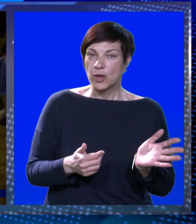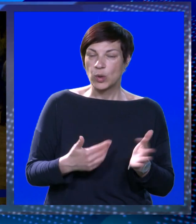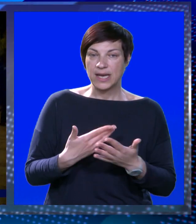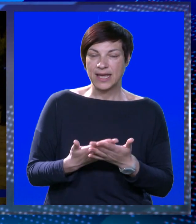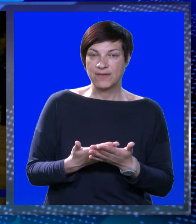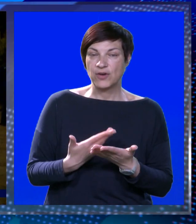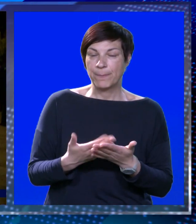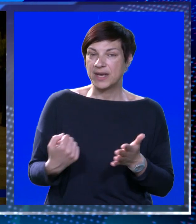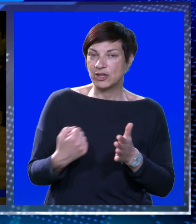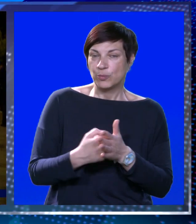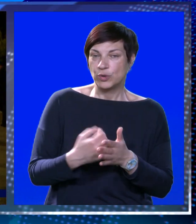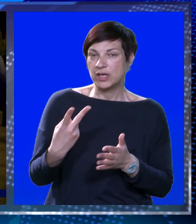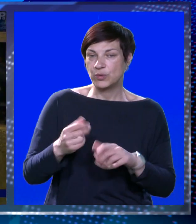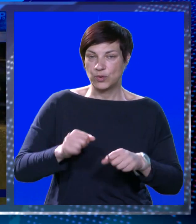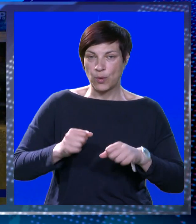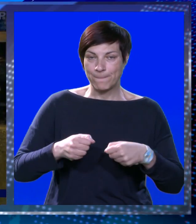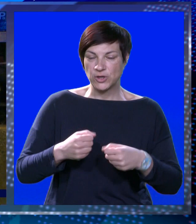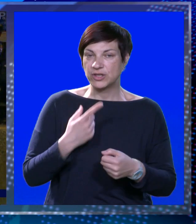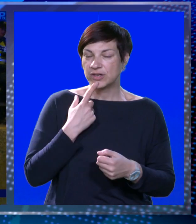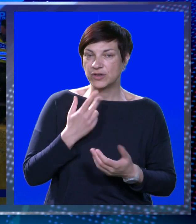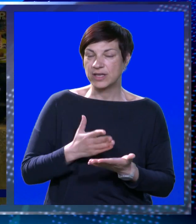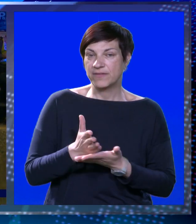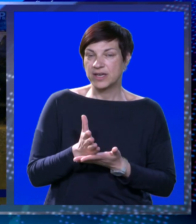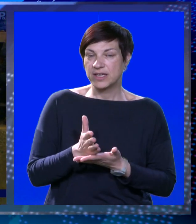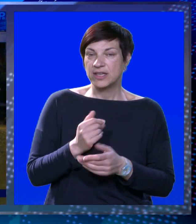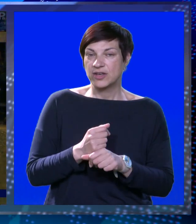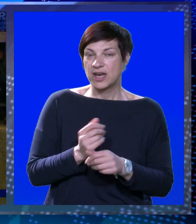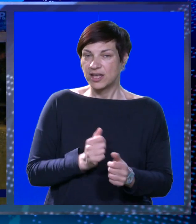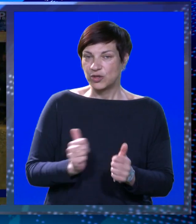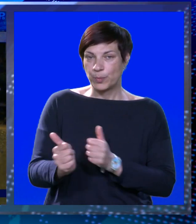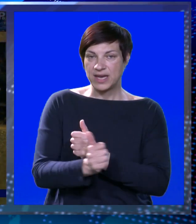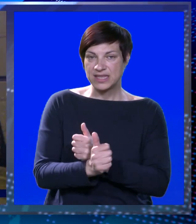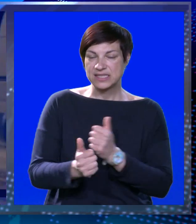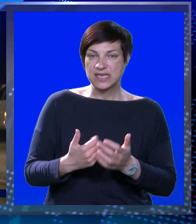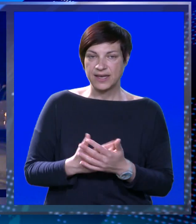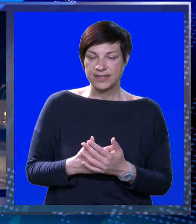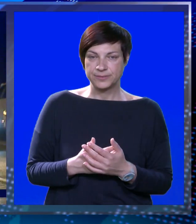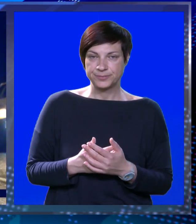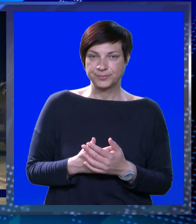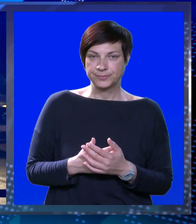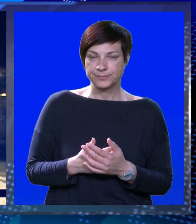skretanja u lijevo i pritom udariju u drugi motocikl koji je vršio nepropisnu radnju preticanja.